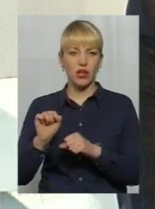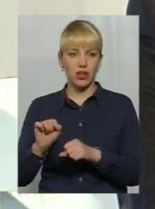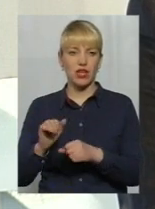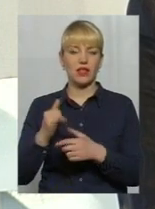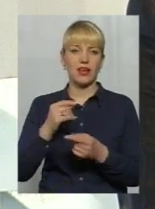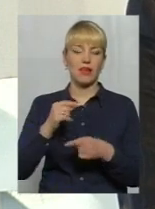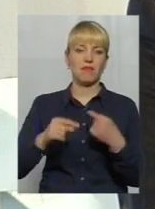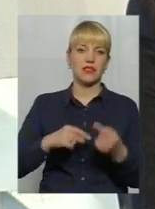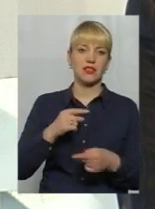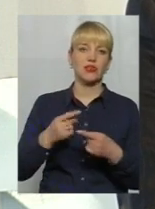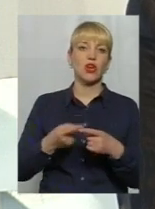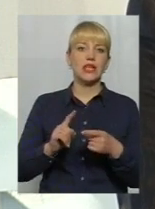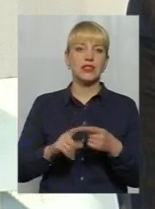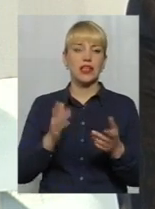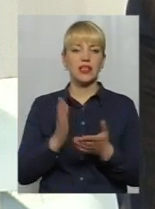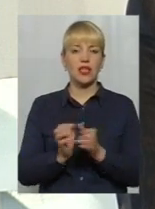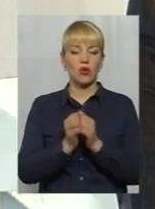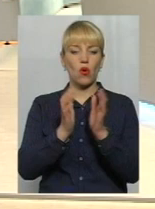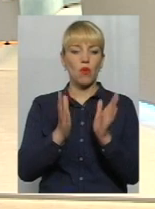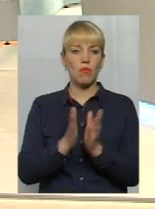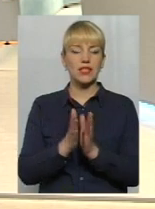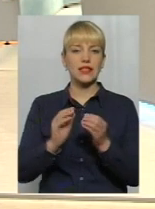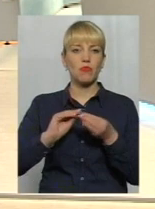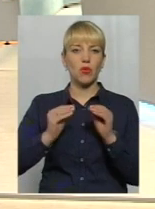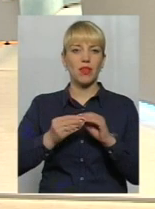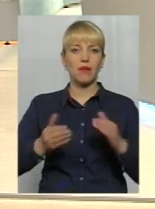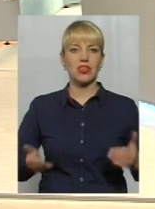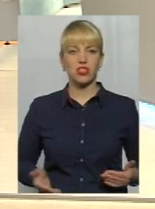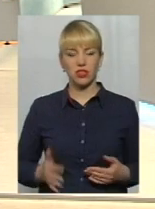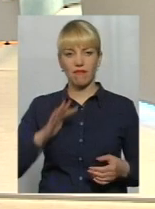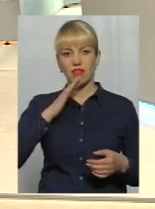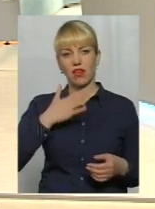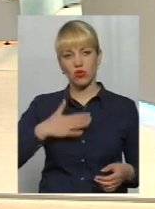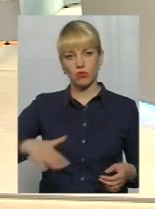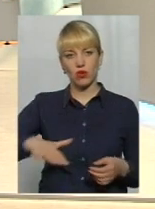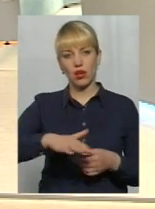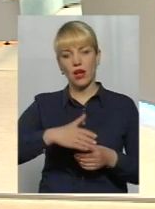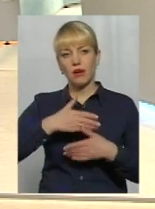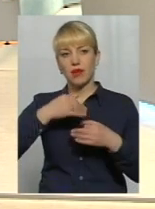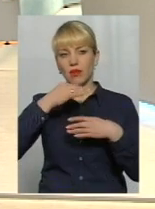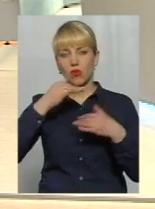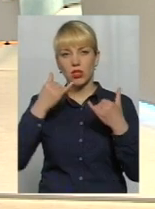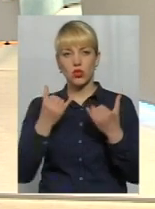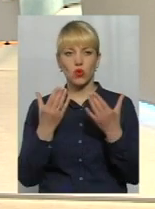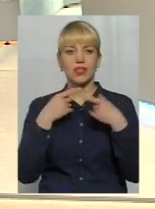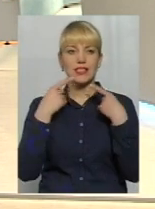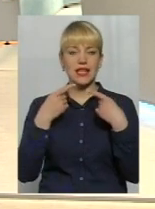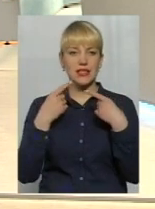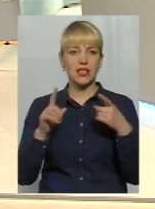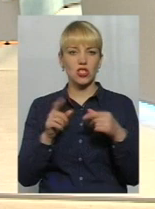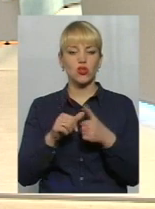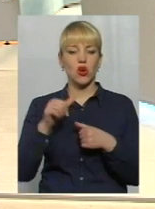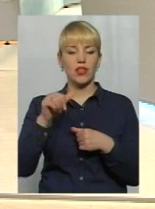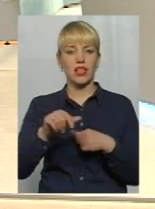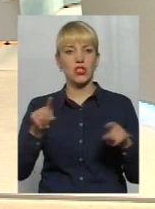бізнесу. І це така комплексна, знаєте, проблема життя в нашому краї. Ми не можемо сьогодні сказати, що в отдельно